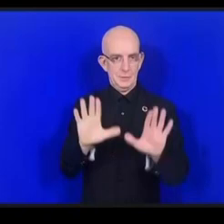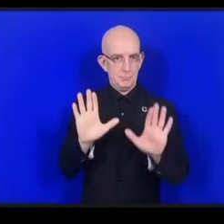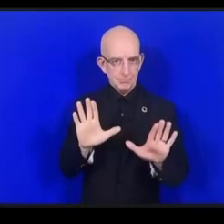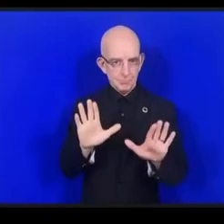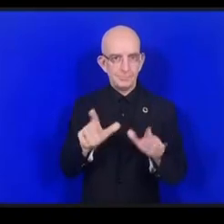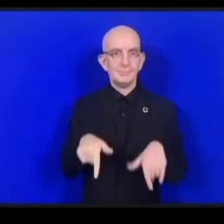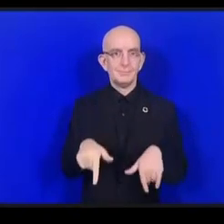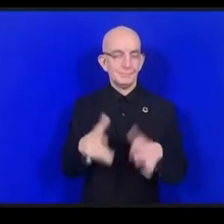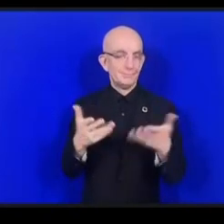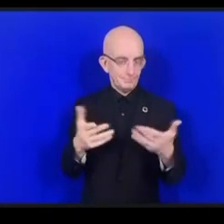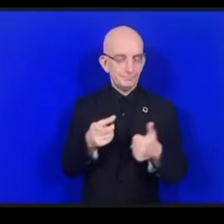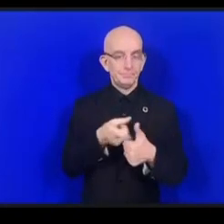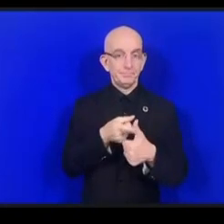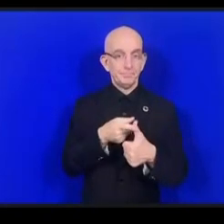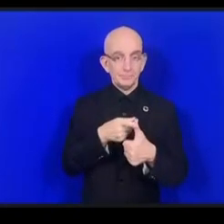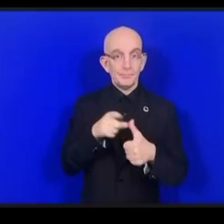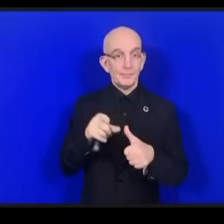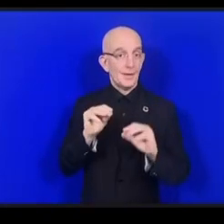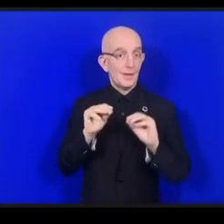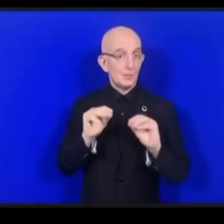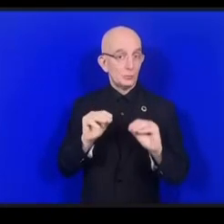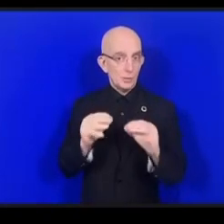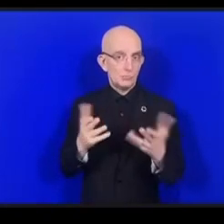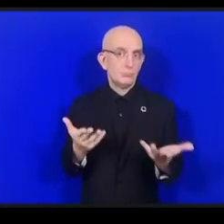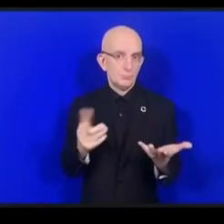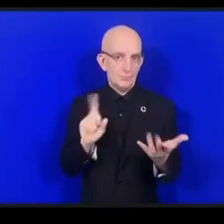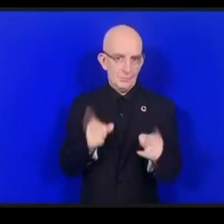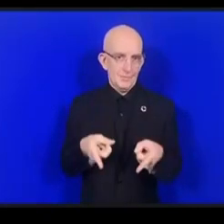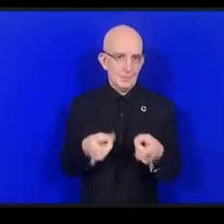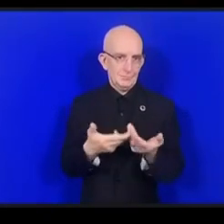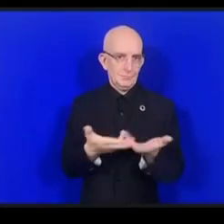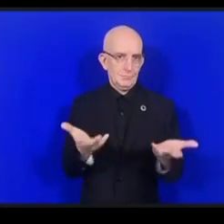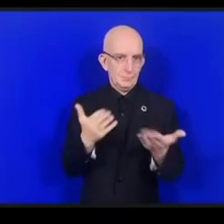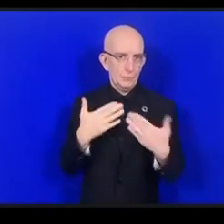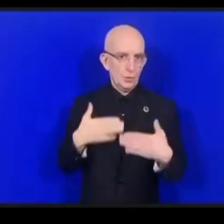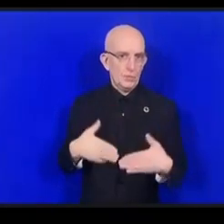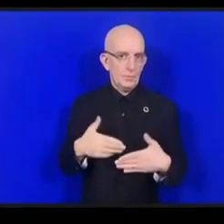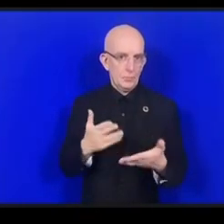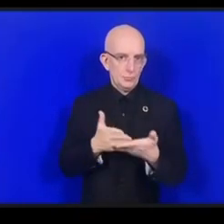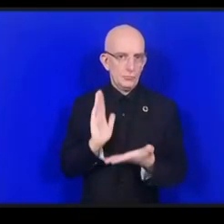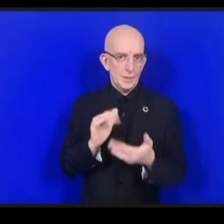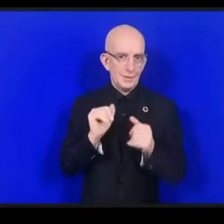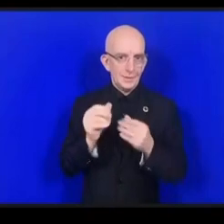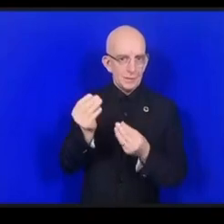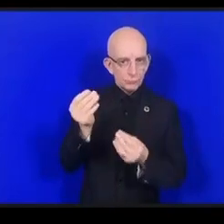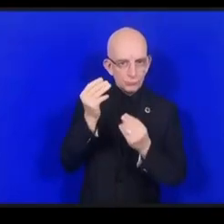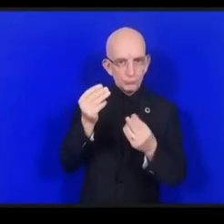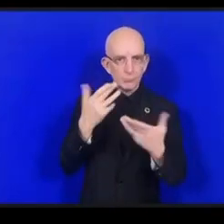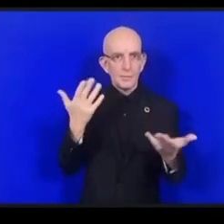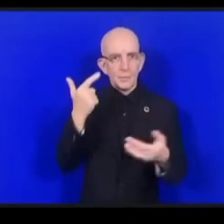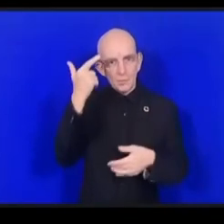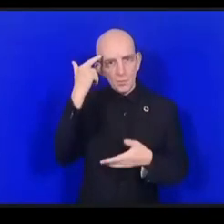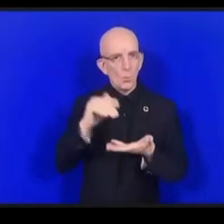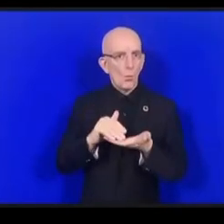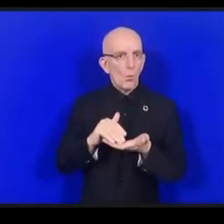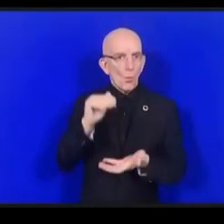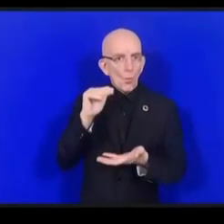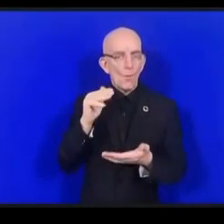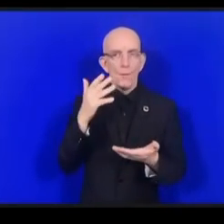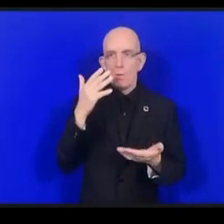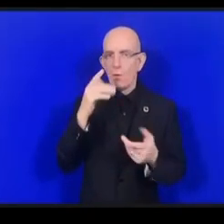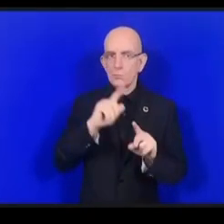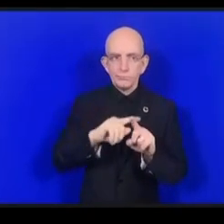حقوق الإنسان هل حقا هو حق من حقوق الإنسان هذا الحق معناه النفاذ للمعارف